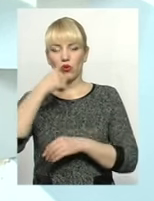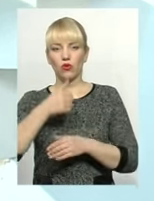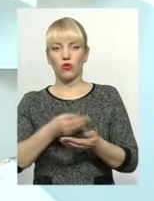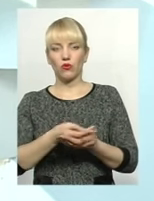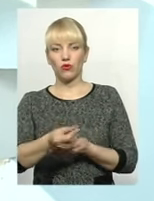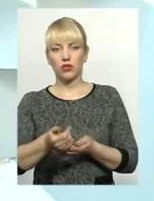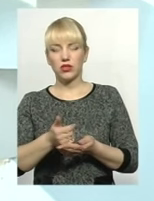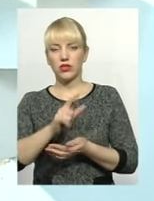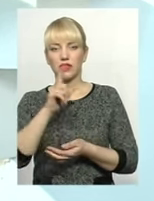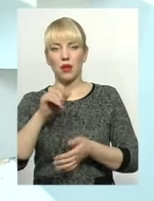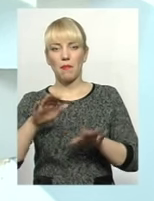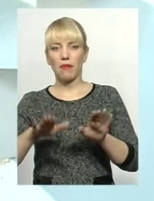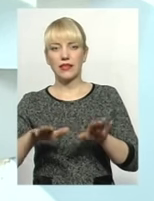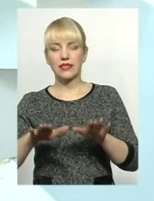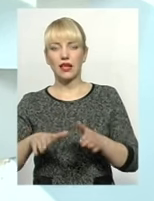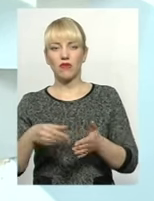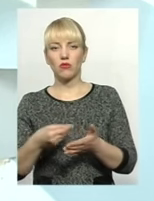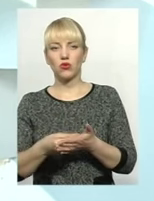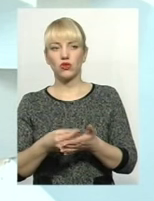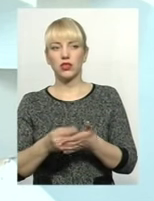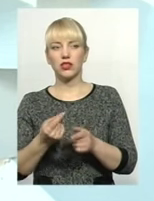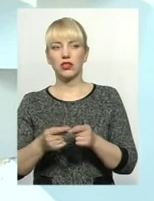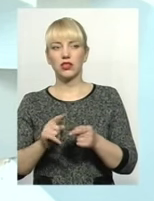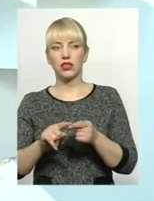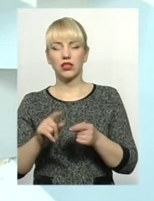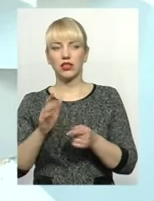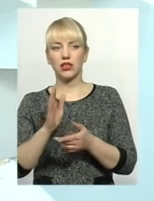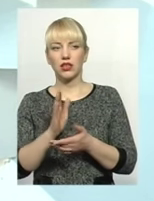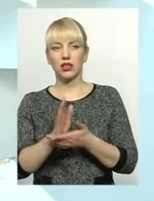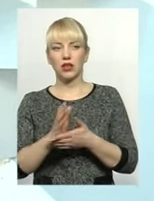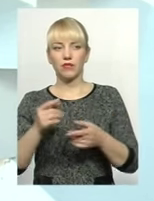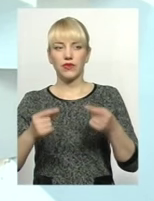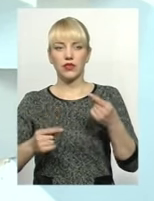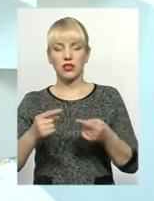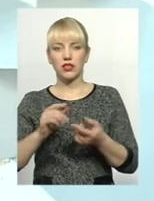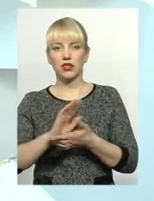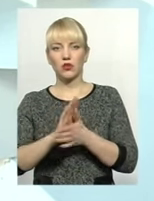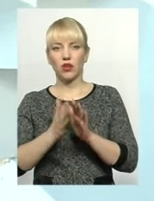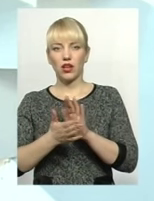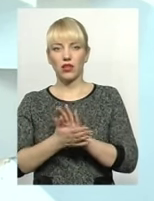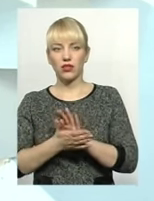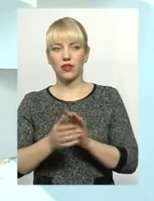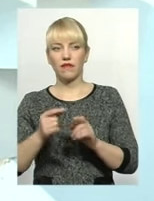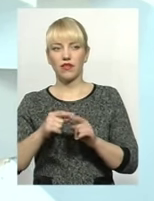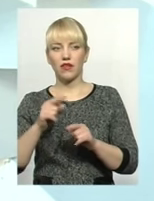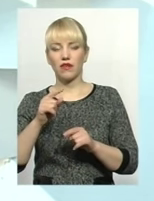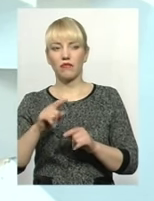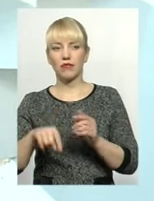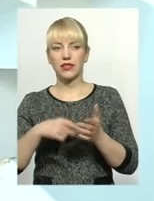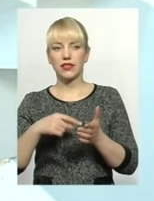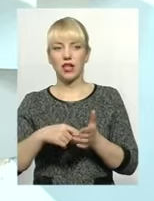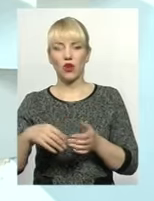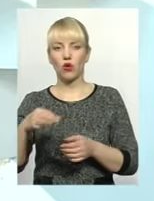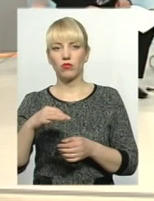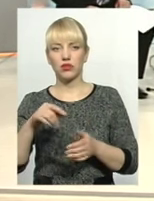бюджетів. Що, відповідно, склала певну таку спірну ситуацію в певних містах обласного